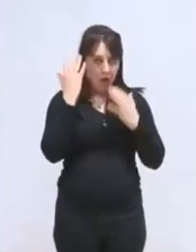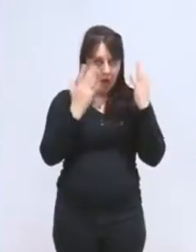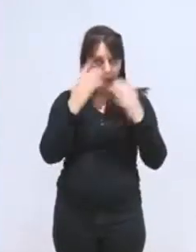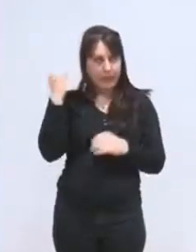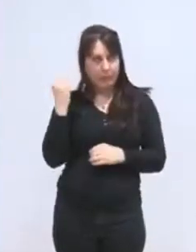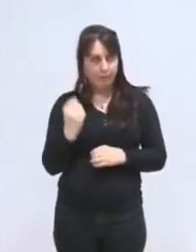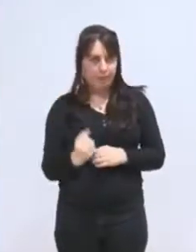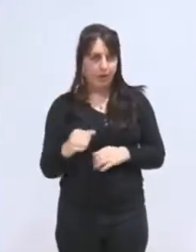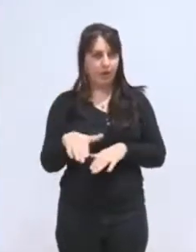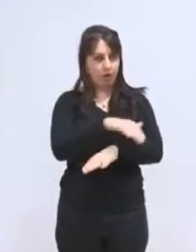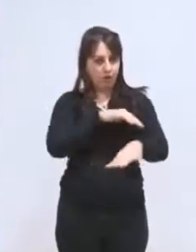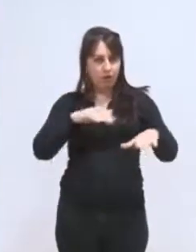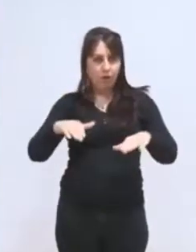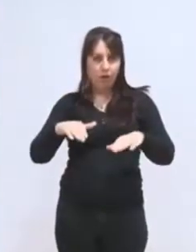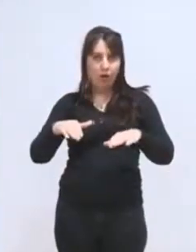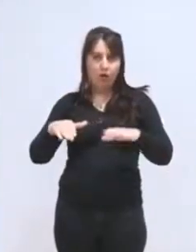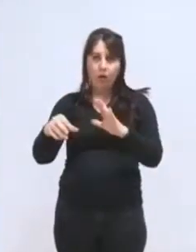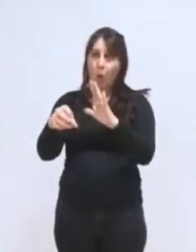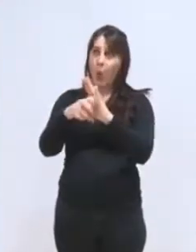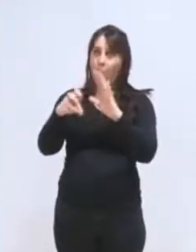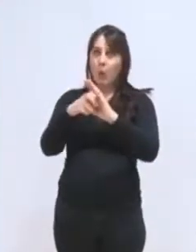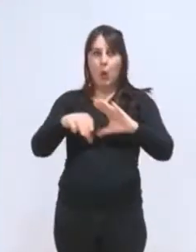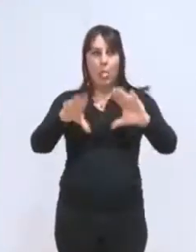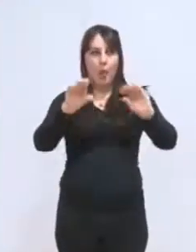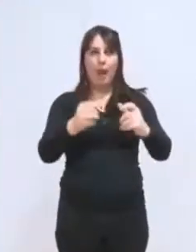déclenchons aussi des dividendes chez Grenoble Habitat,